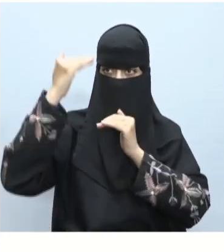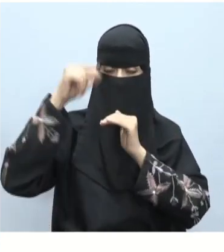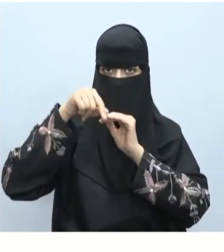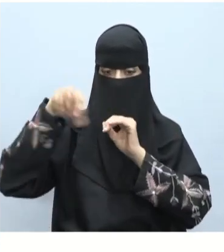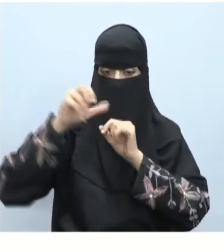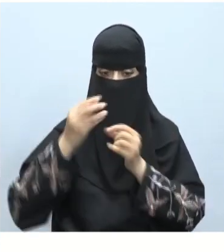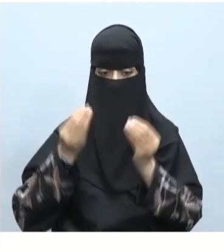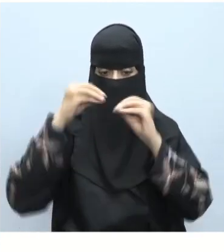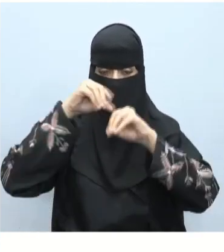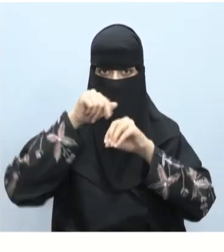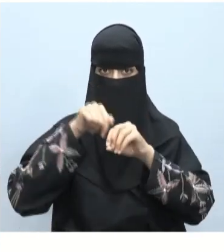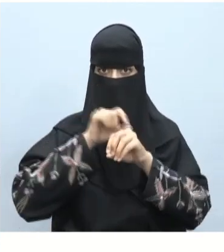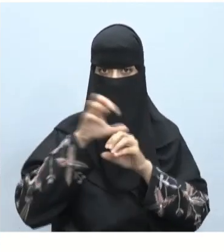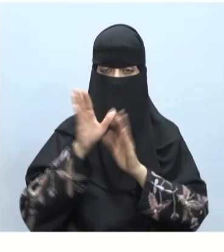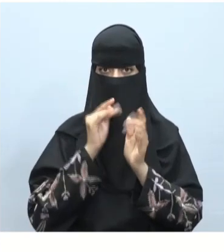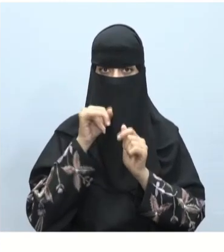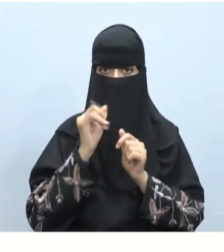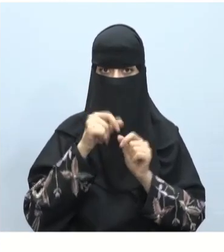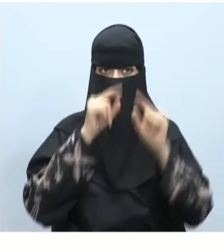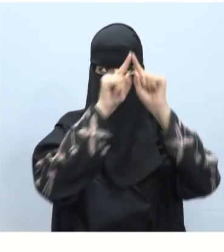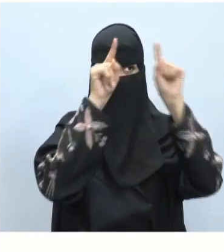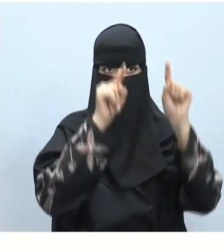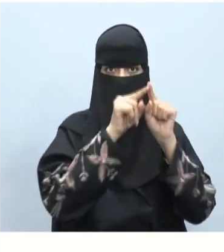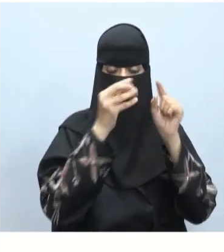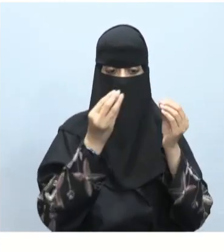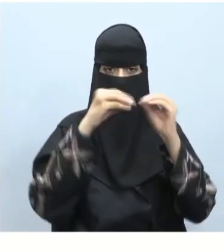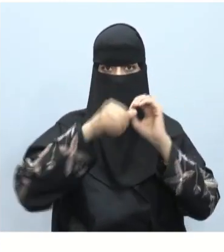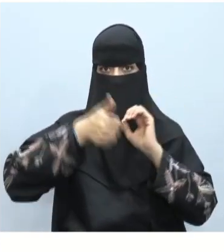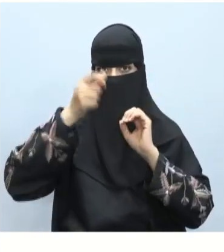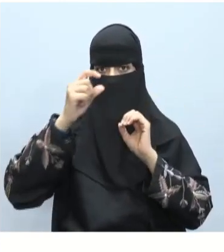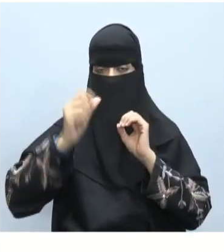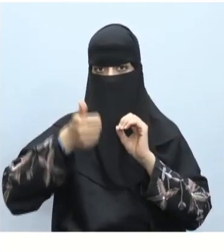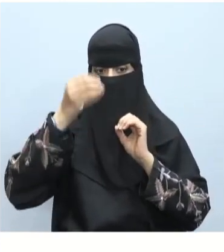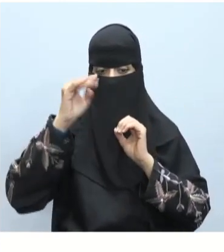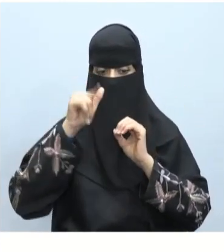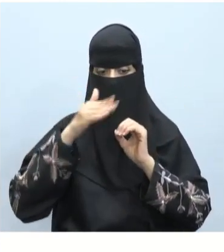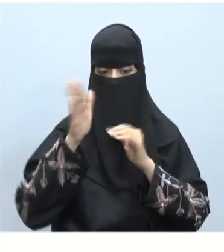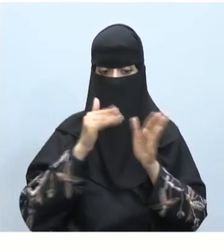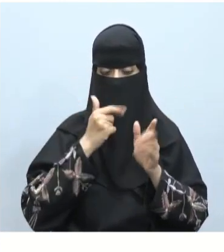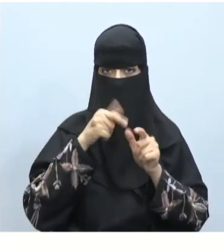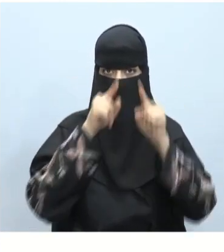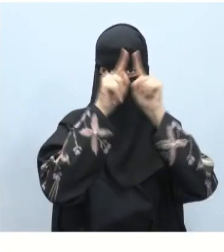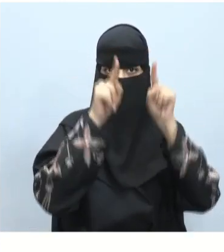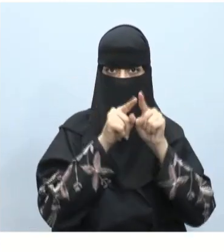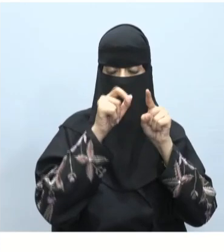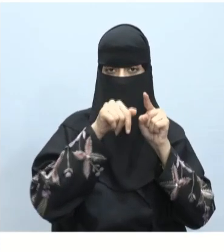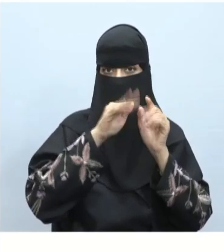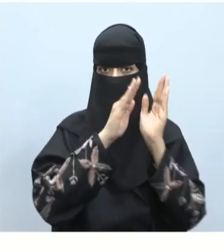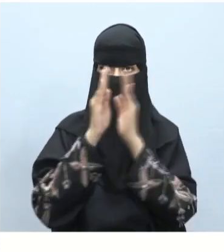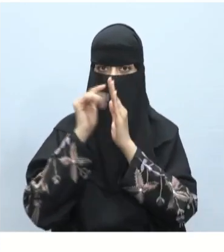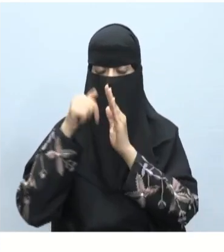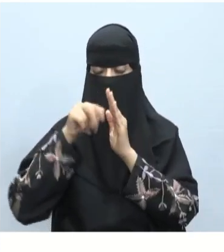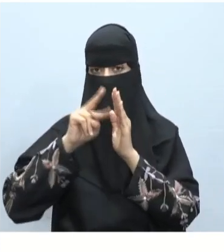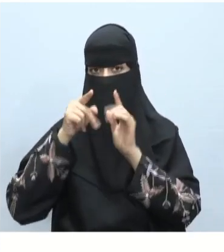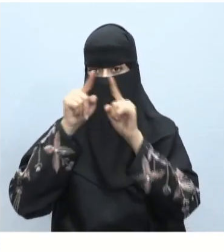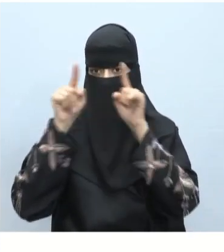فرعي إضافة عنوين للفقرات من علامة التبويب إدراج نختار مربع نص بعد الضغط على